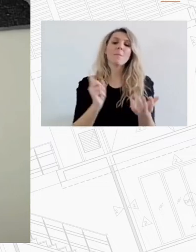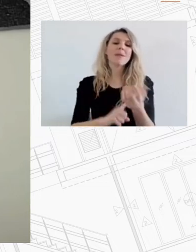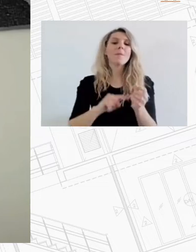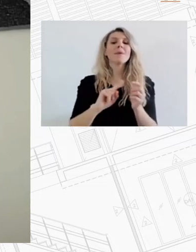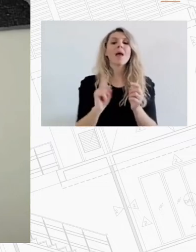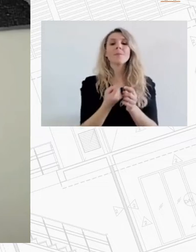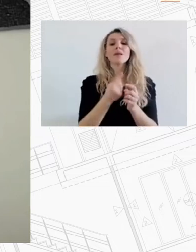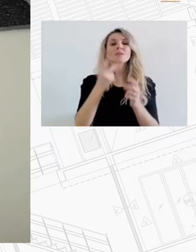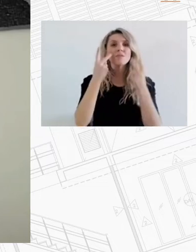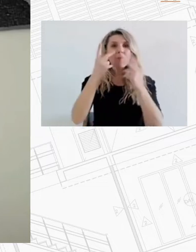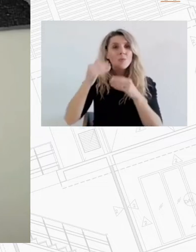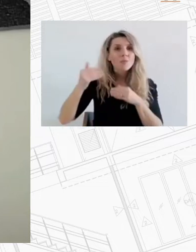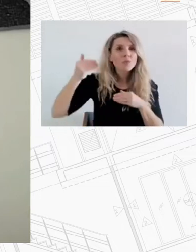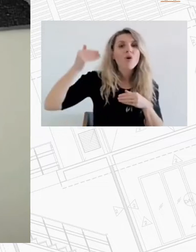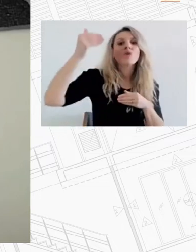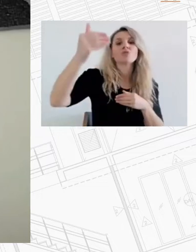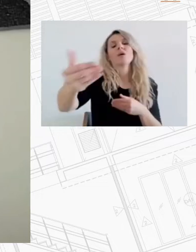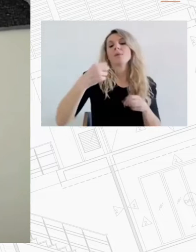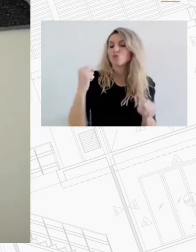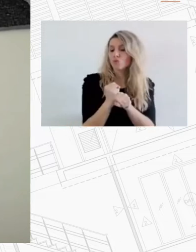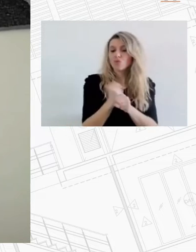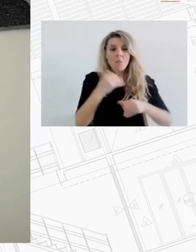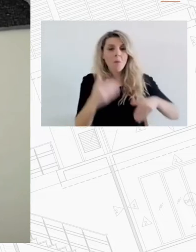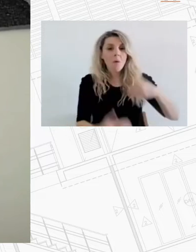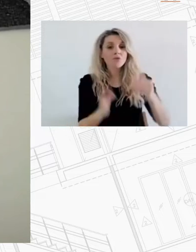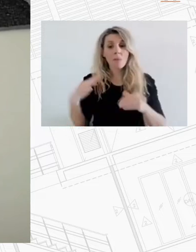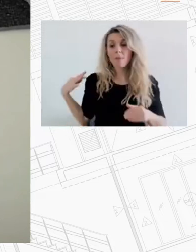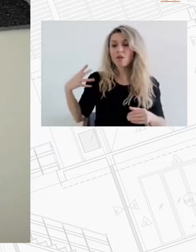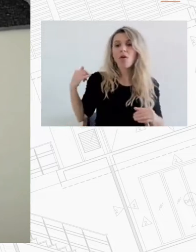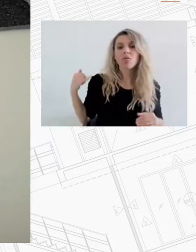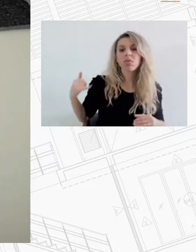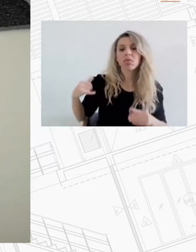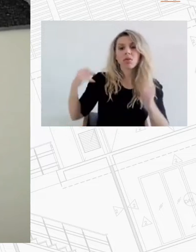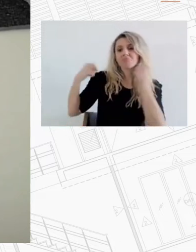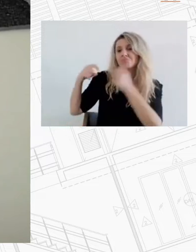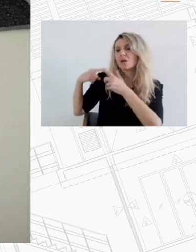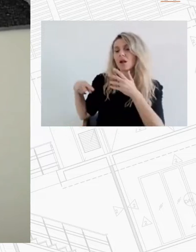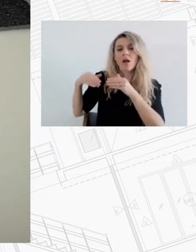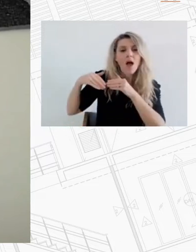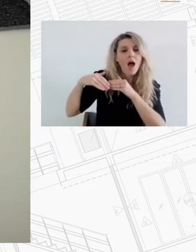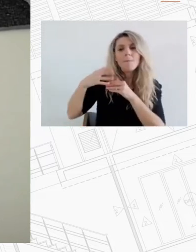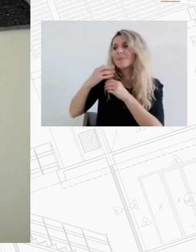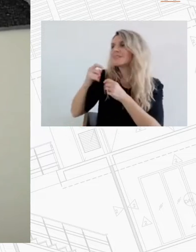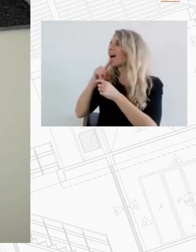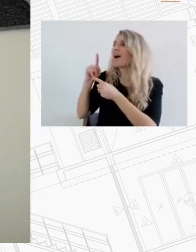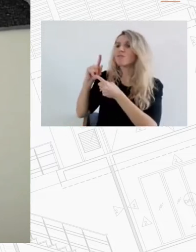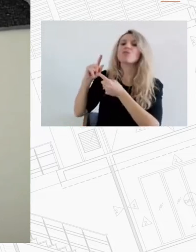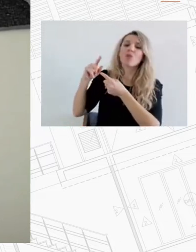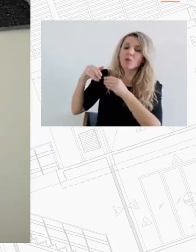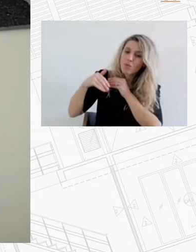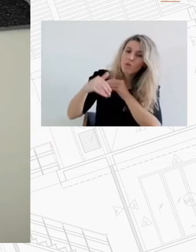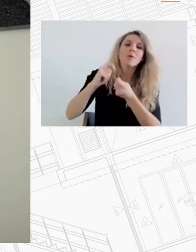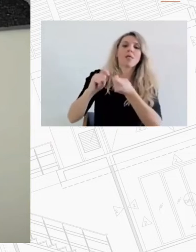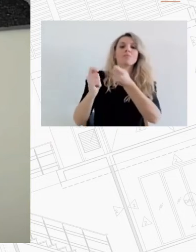να καλύψουμε το χαμένο έδαφος το χαμένο χρόνο Να αναπτυχθεί γρήγορα μια πολιτική για τη στέγαση από